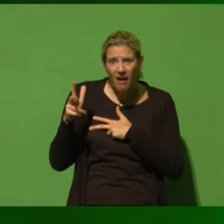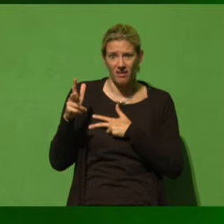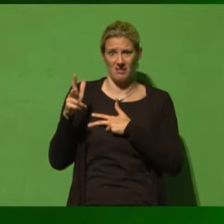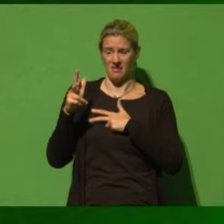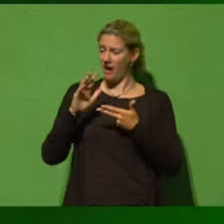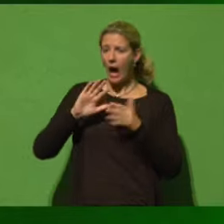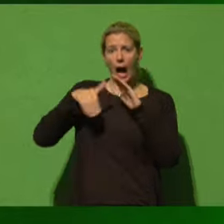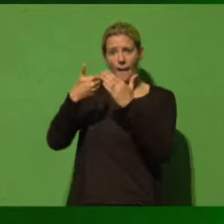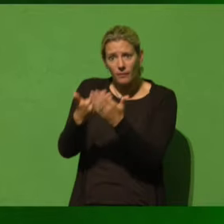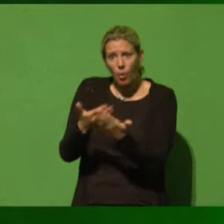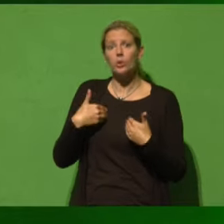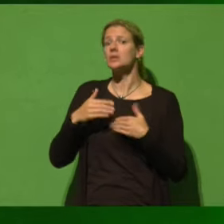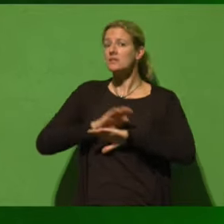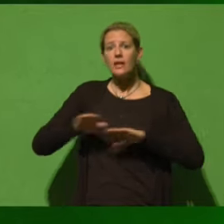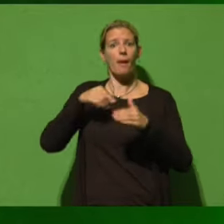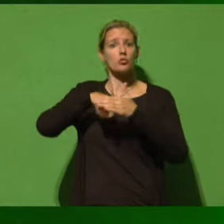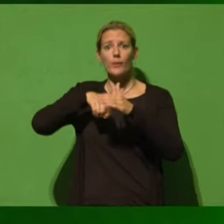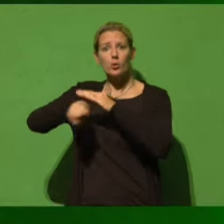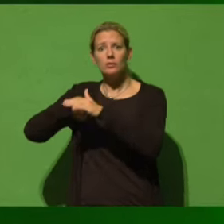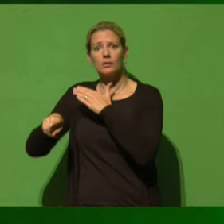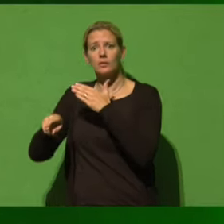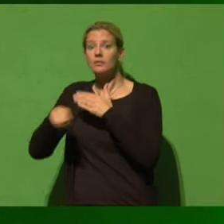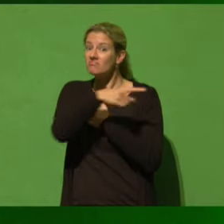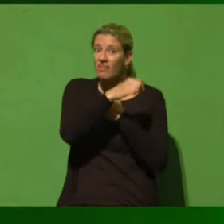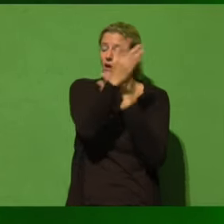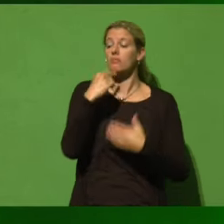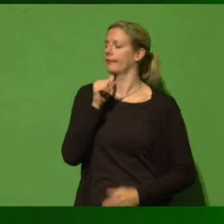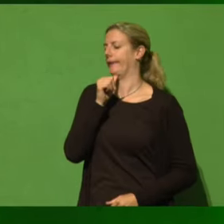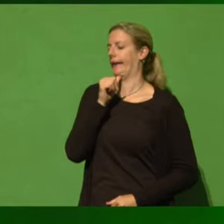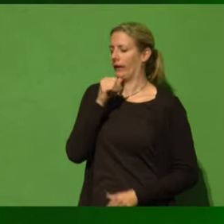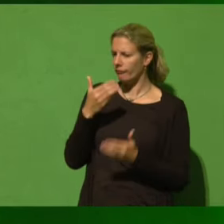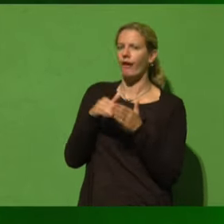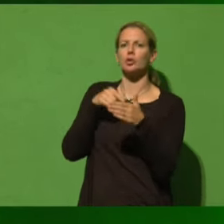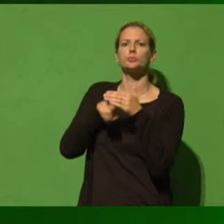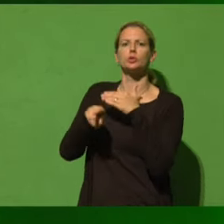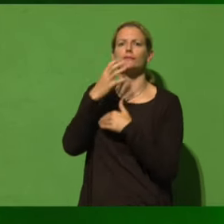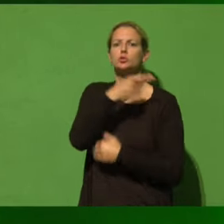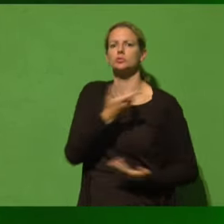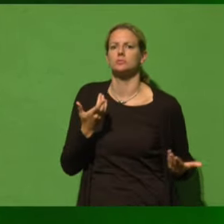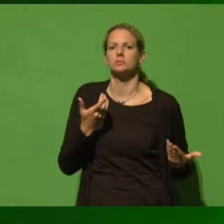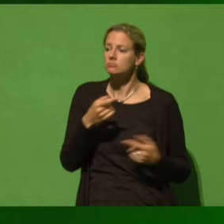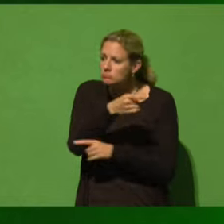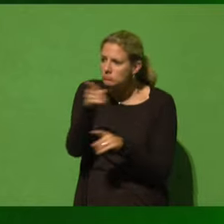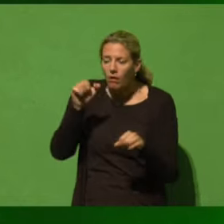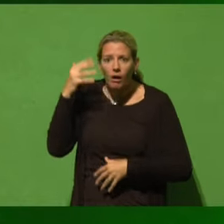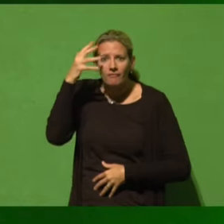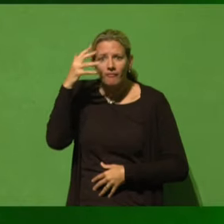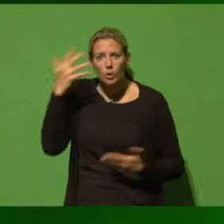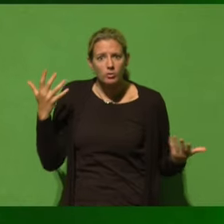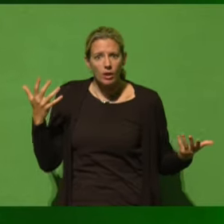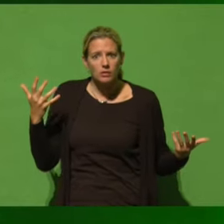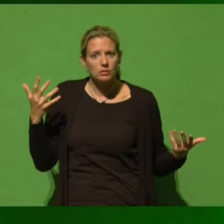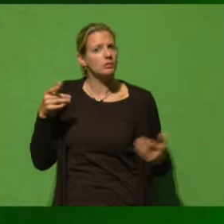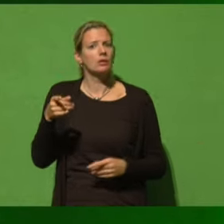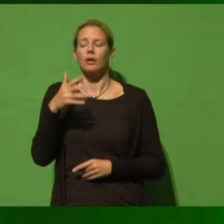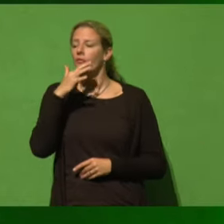angeboten. Sie haben sogar dezidiert gesagt, es wird kein No-Spy-Abkommen geben. Kann sich irgendeiner im Saal vorstellen. Und wir werfen Merkel ja viel